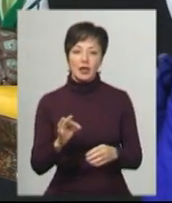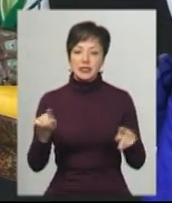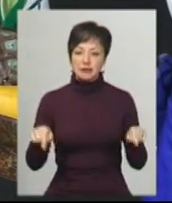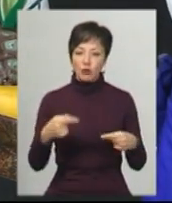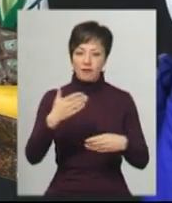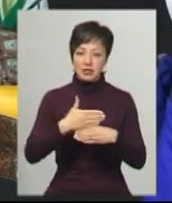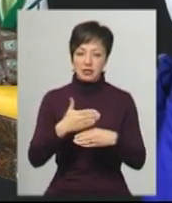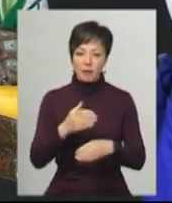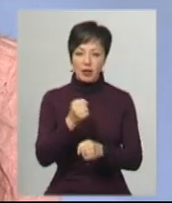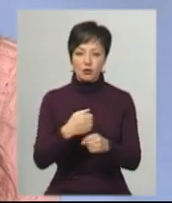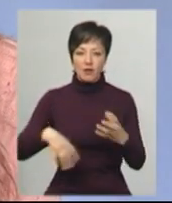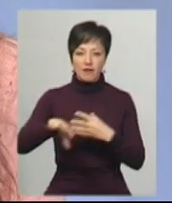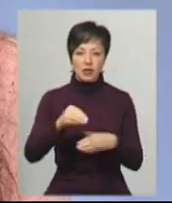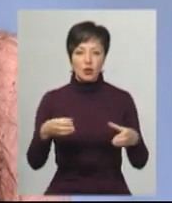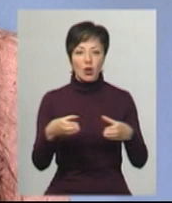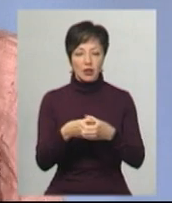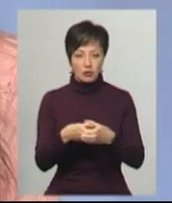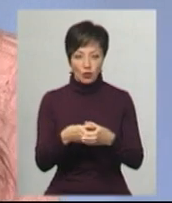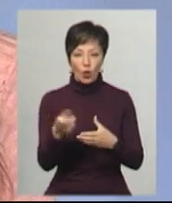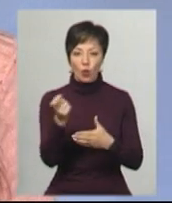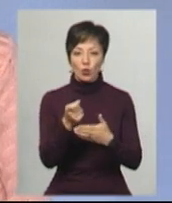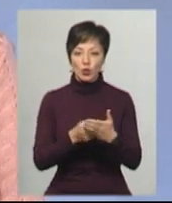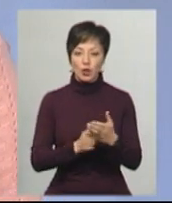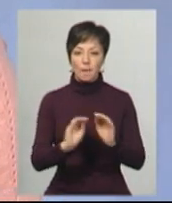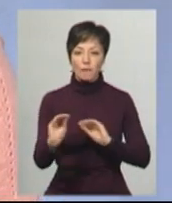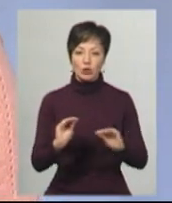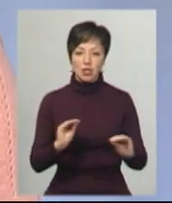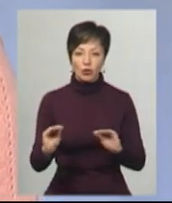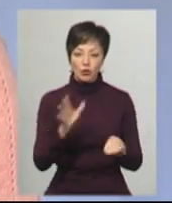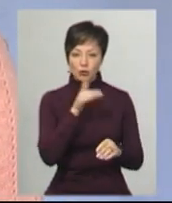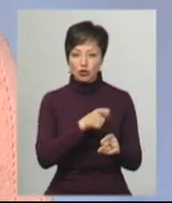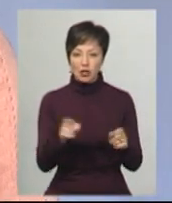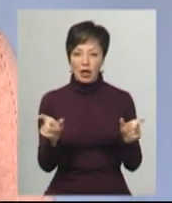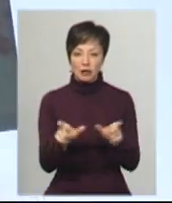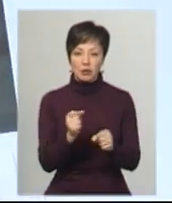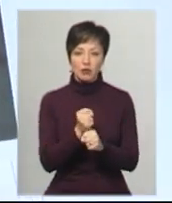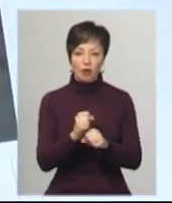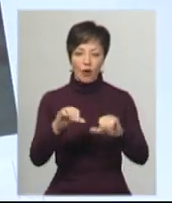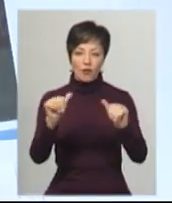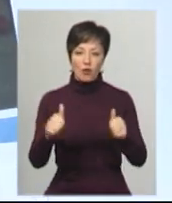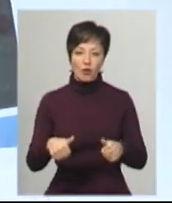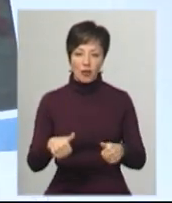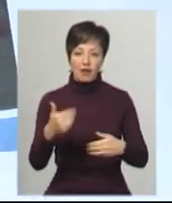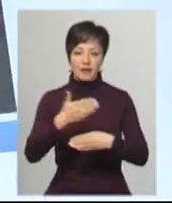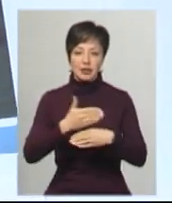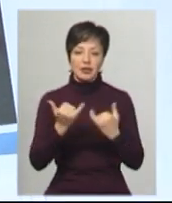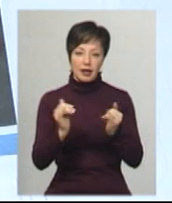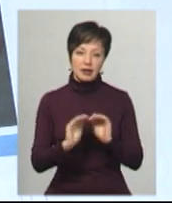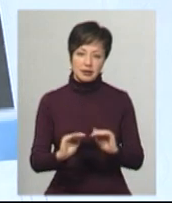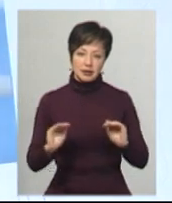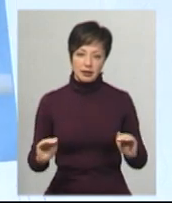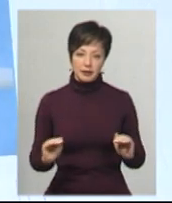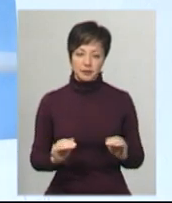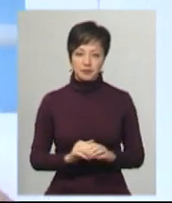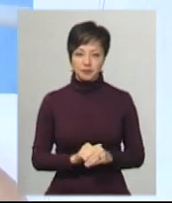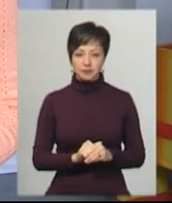працює весь колектив. Зокрема, Ольга Савицька – художник-постановник, яка під час карантину працювала над оформленням вистав для найменших глядачів у